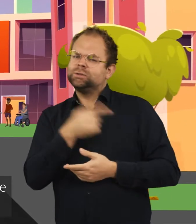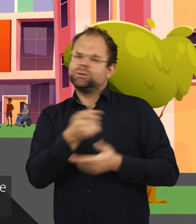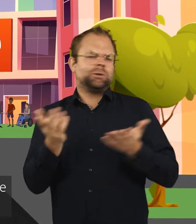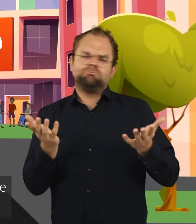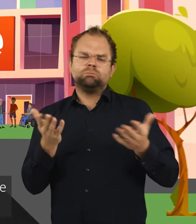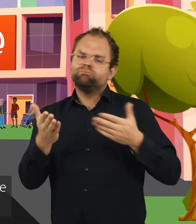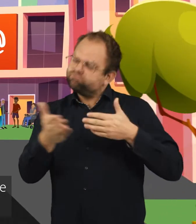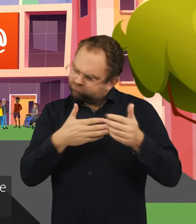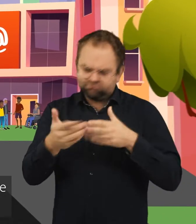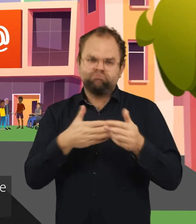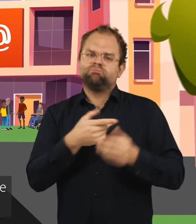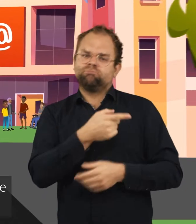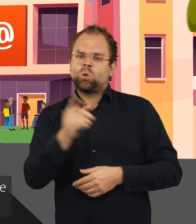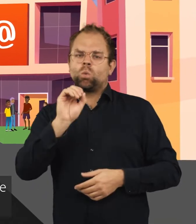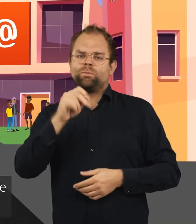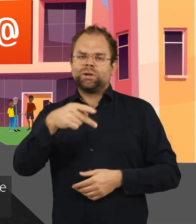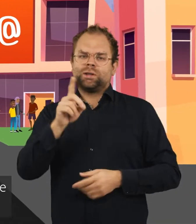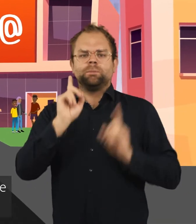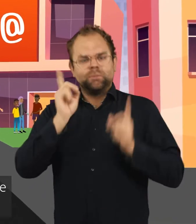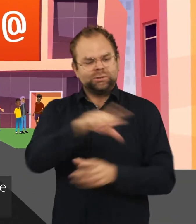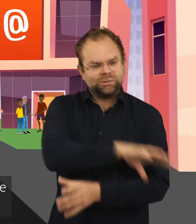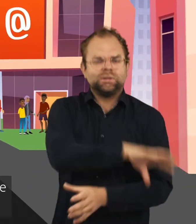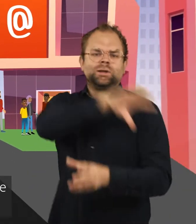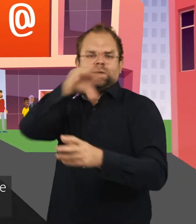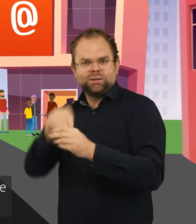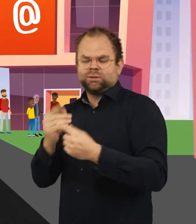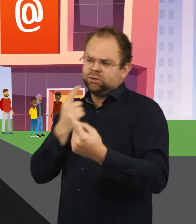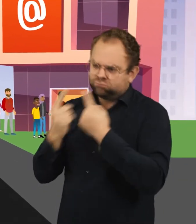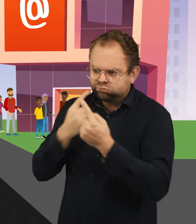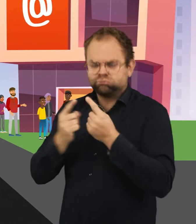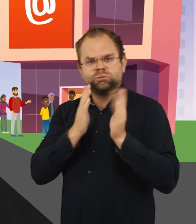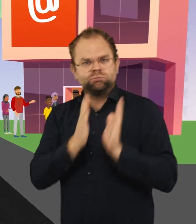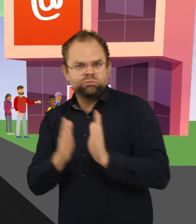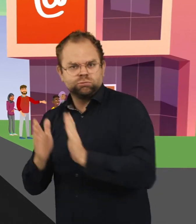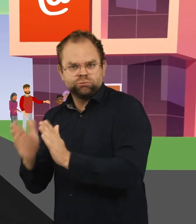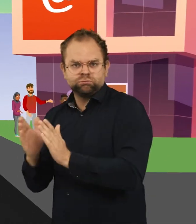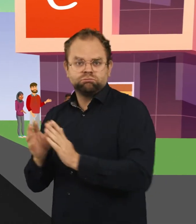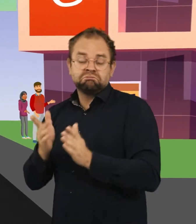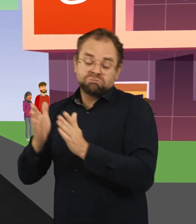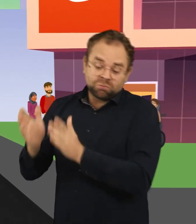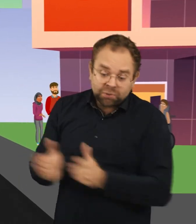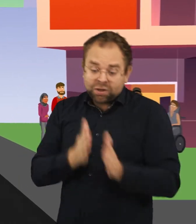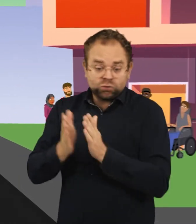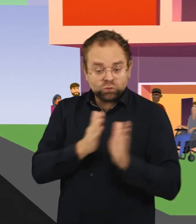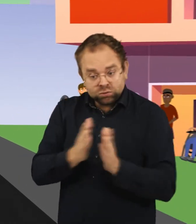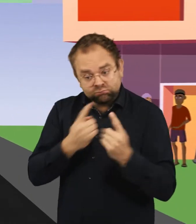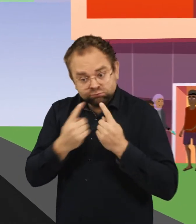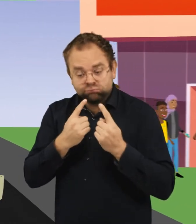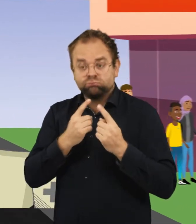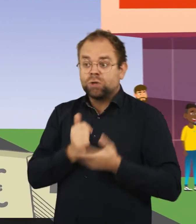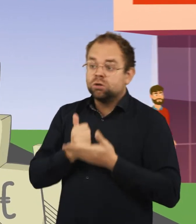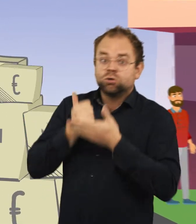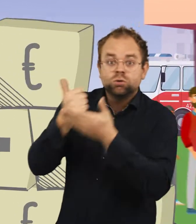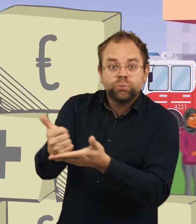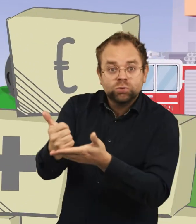Ciò nonostante, le OPD devono essere coinvolte in modo significativo in tutte le fasi del programma umanitario, dalla preparazione alla risposta al